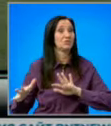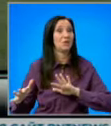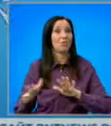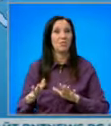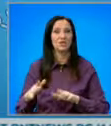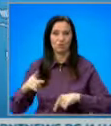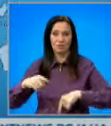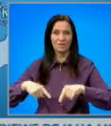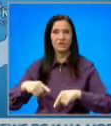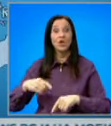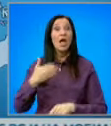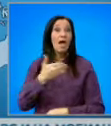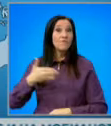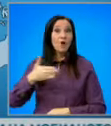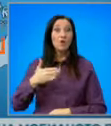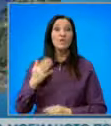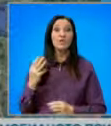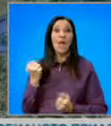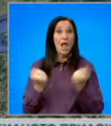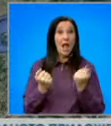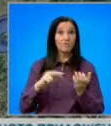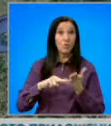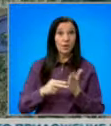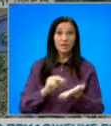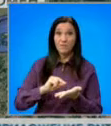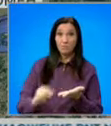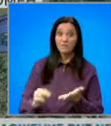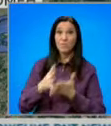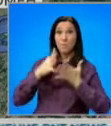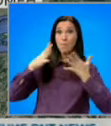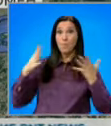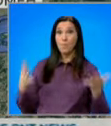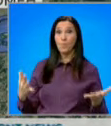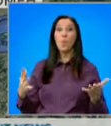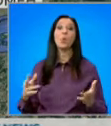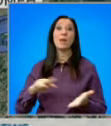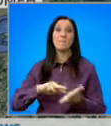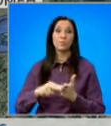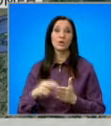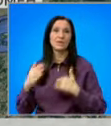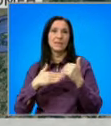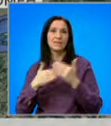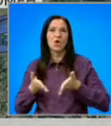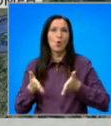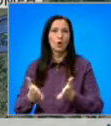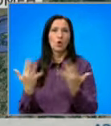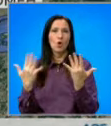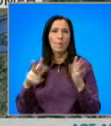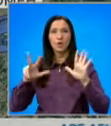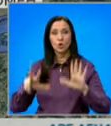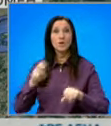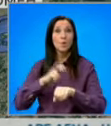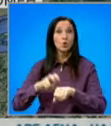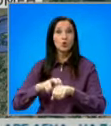се движи. Железопътните и автопроектите се вписват в по-големи геополитически контекст за изграждането на коридор номер 8 от